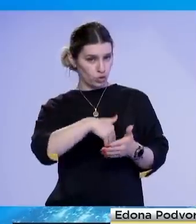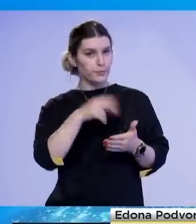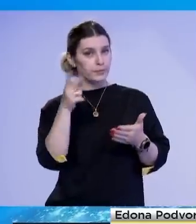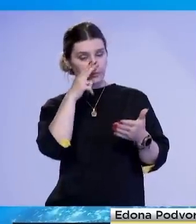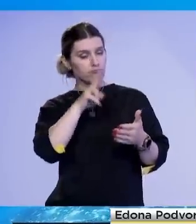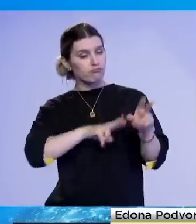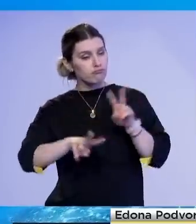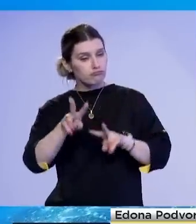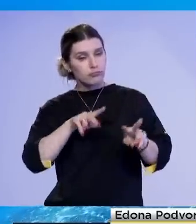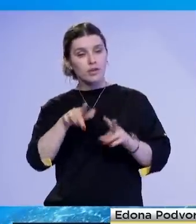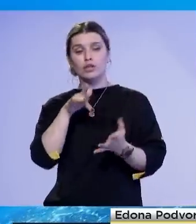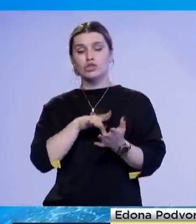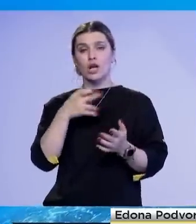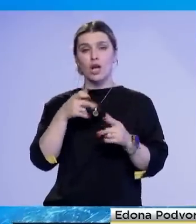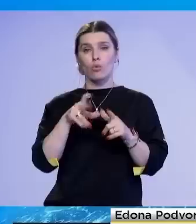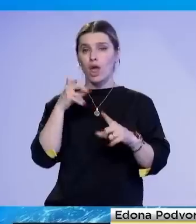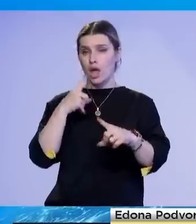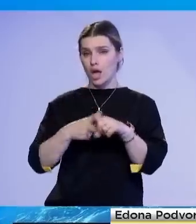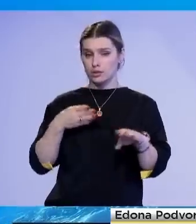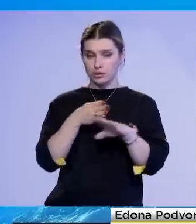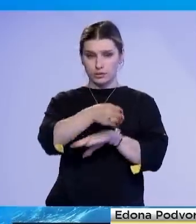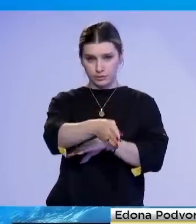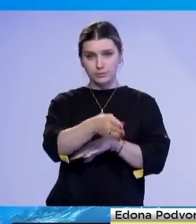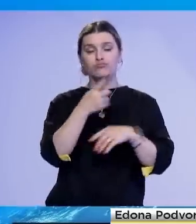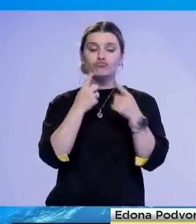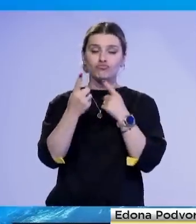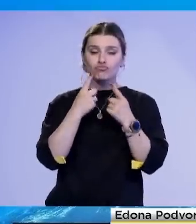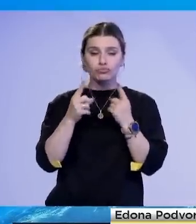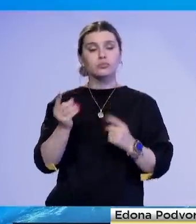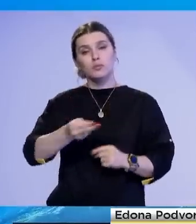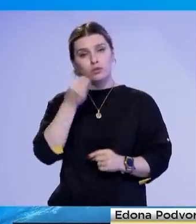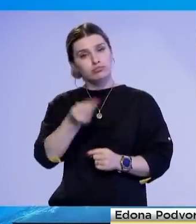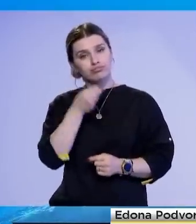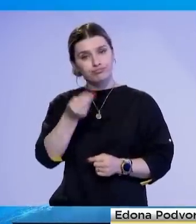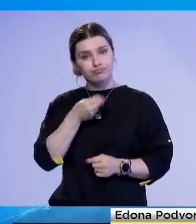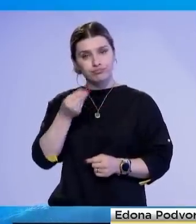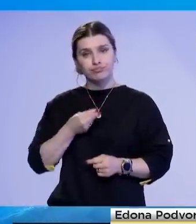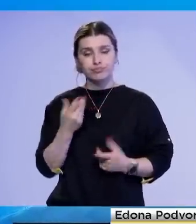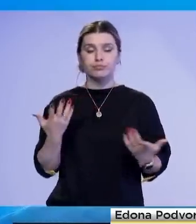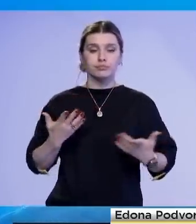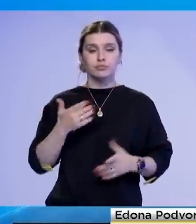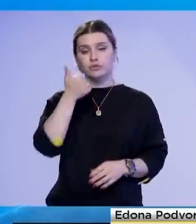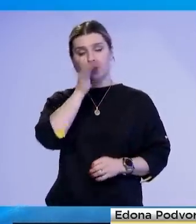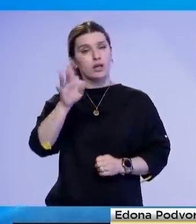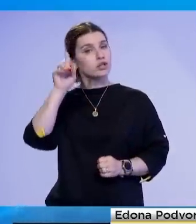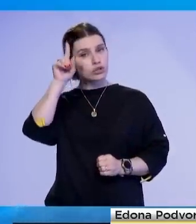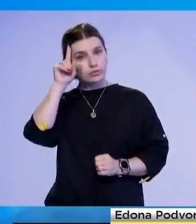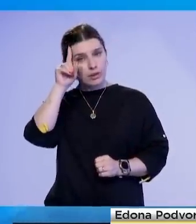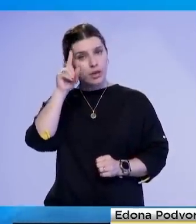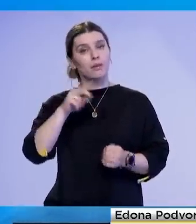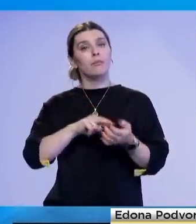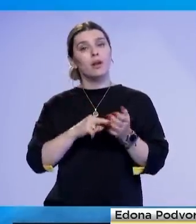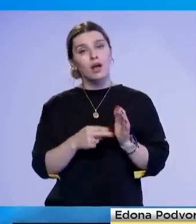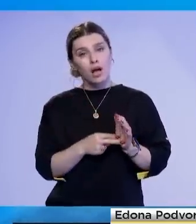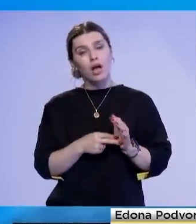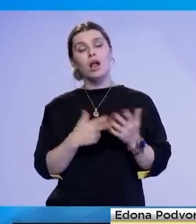qenë qendrën e uliksit, nga ku dhe ka dhenë deklarata mbi qëndrimin në Gjerman, sa i përket